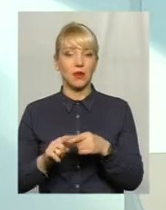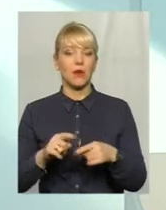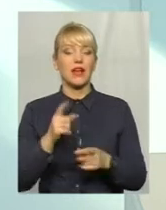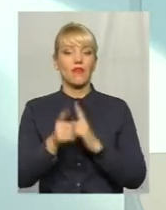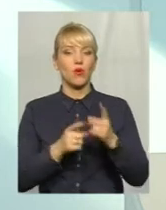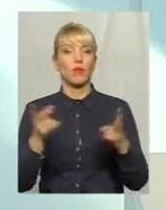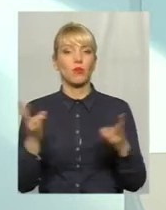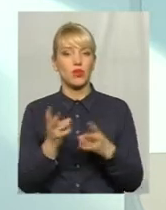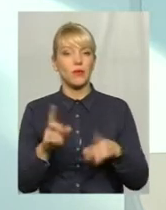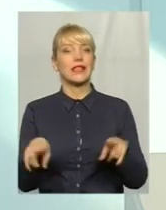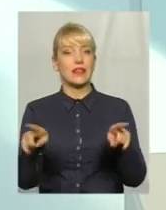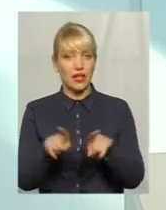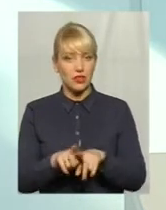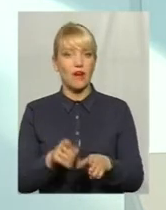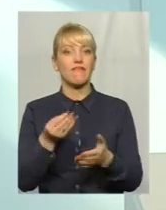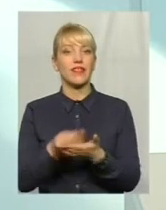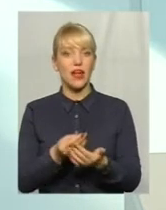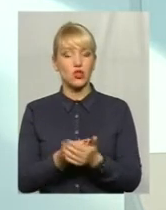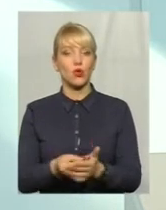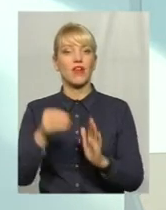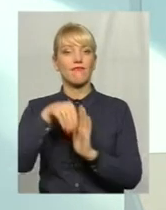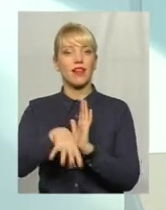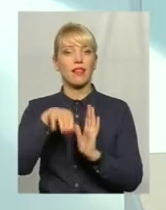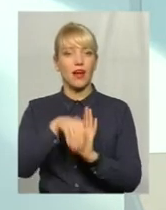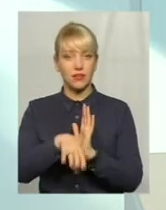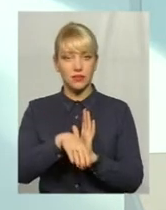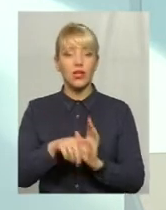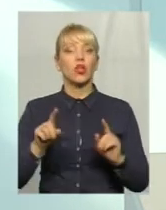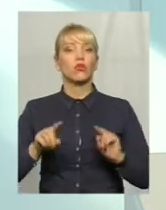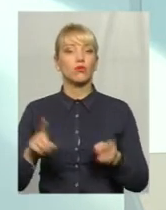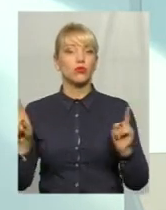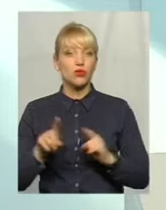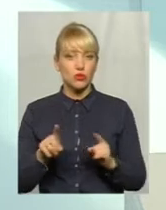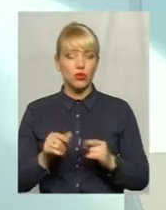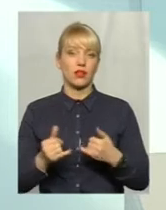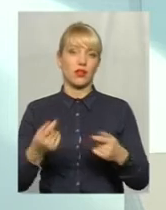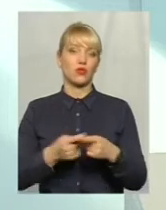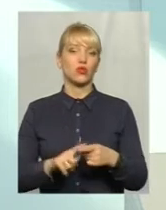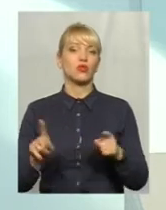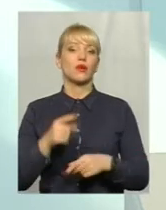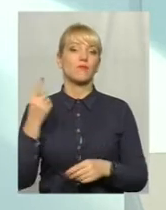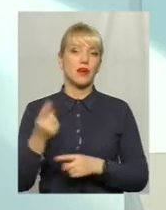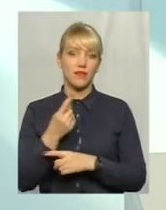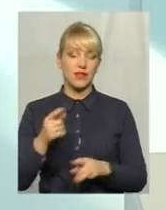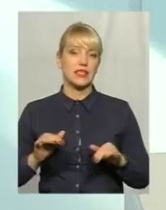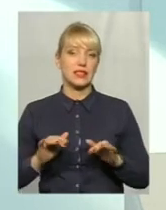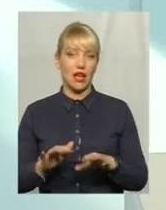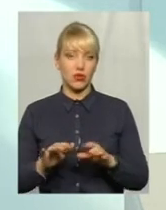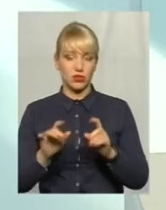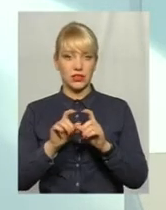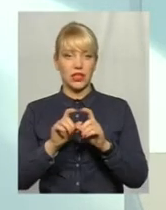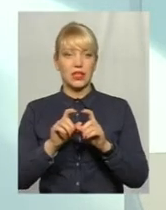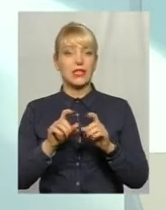теж фінансових вкладів, внесків, тому що для того, щоб ці первинні заходи запрацювали